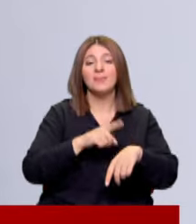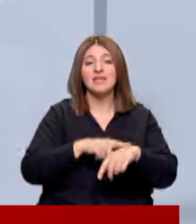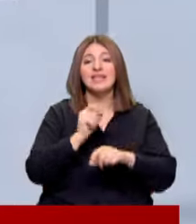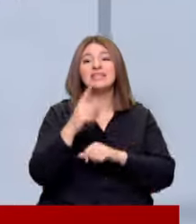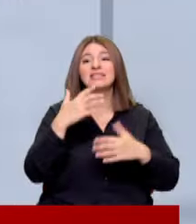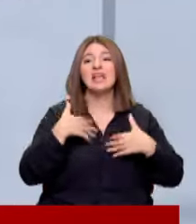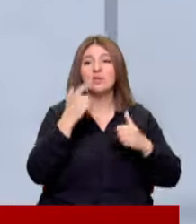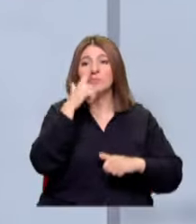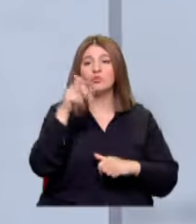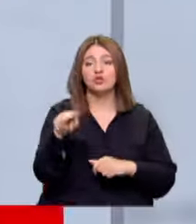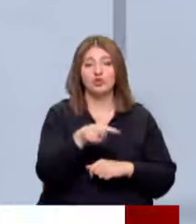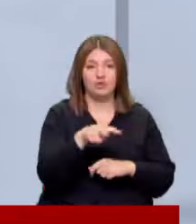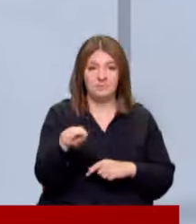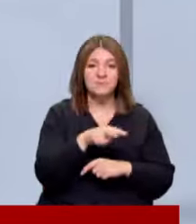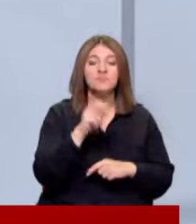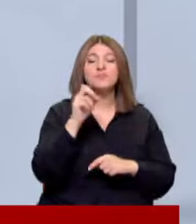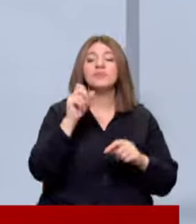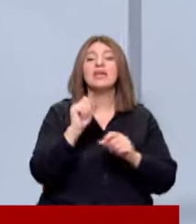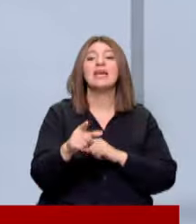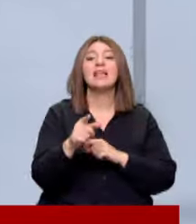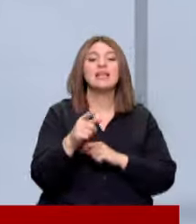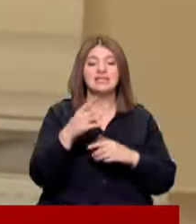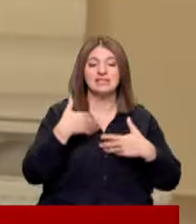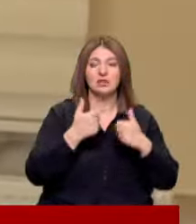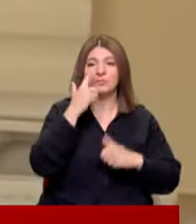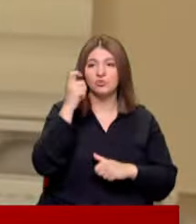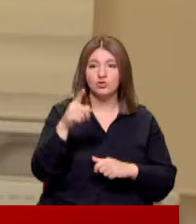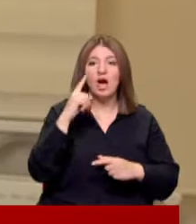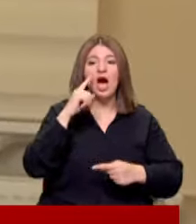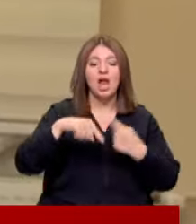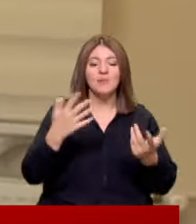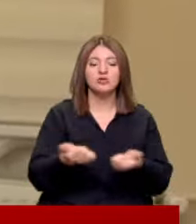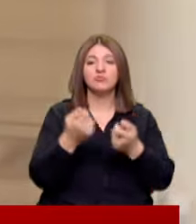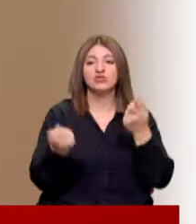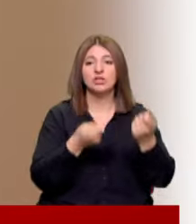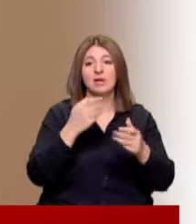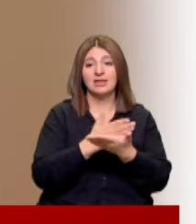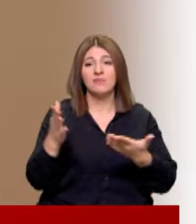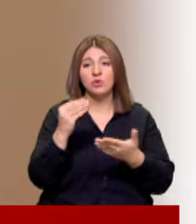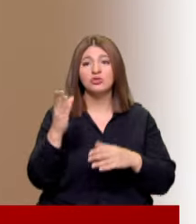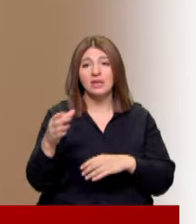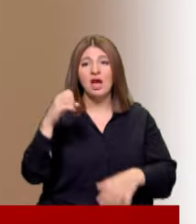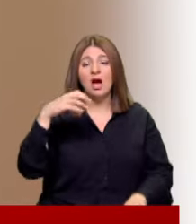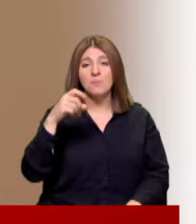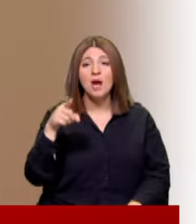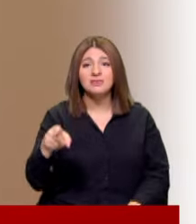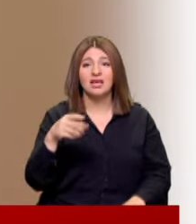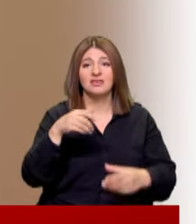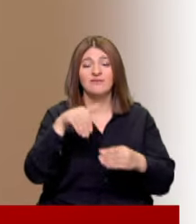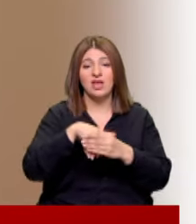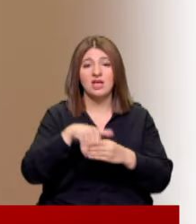İl Sağlık Müdürü Mustafa Han Bolat'tı İl Sağlık Müdürü Han Bolat arama kurtarma çalışmaları sürerken AK Parti'den